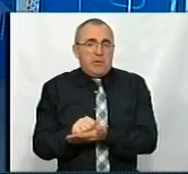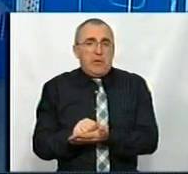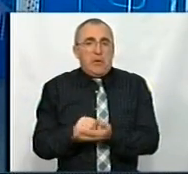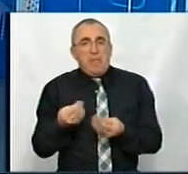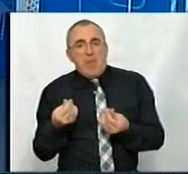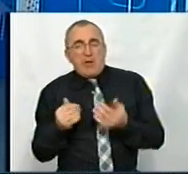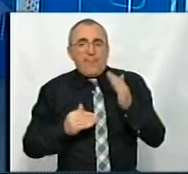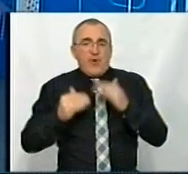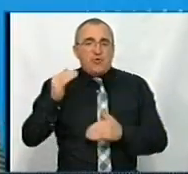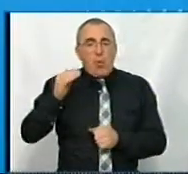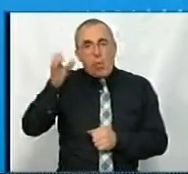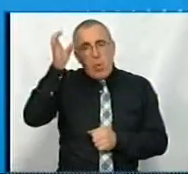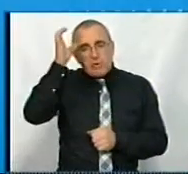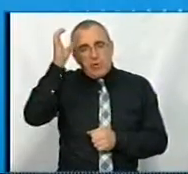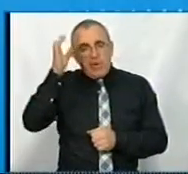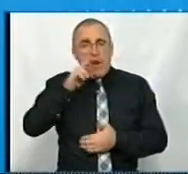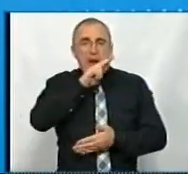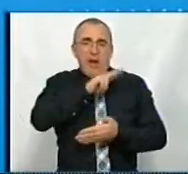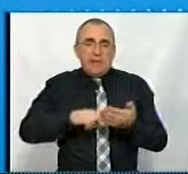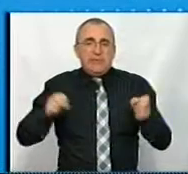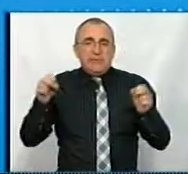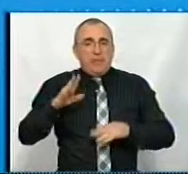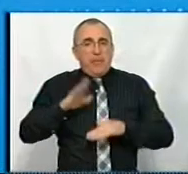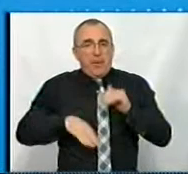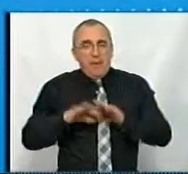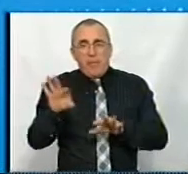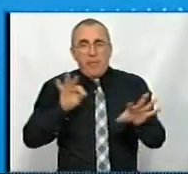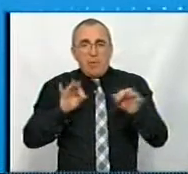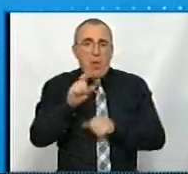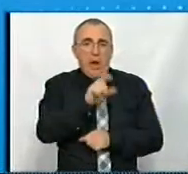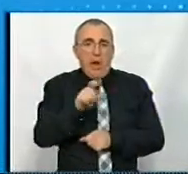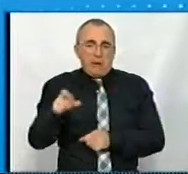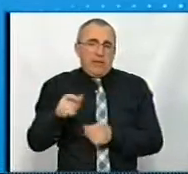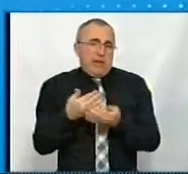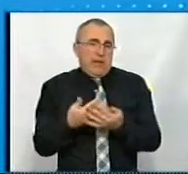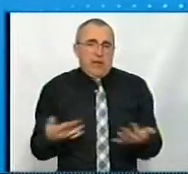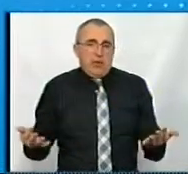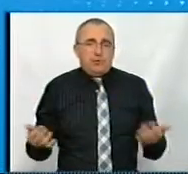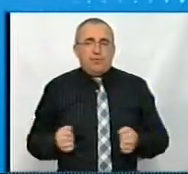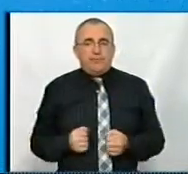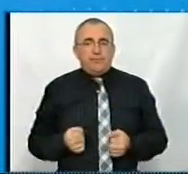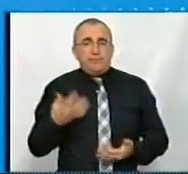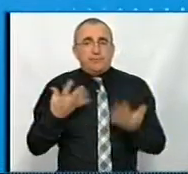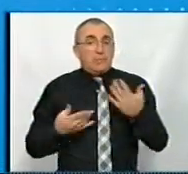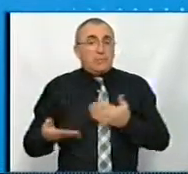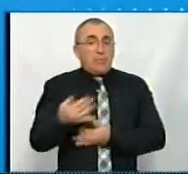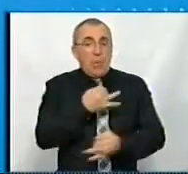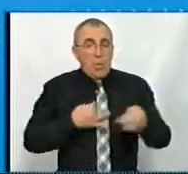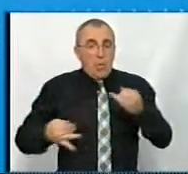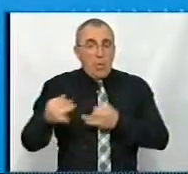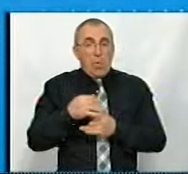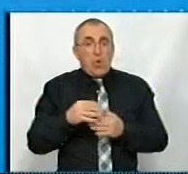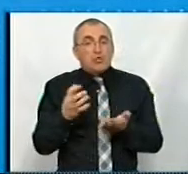менеджментом вищої освіти, з приводу ліцензування спеціальностей, підбору кадрів і таке інше. Якщо ми говоримо про